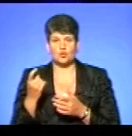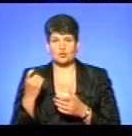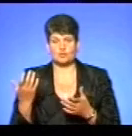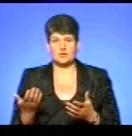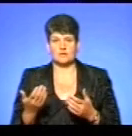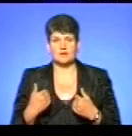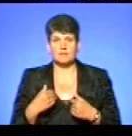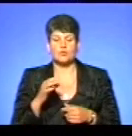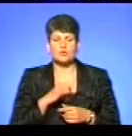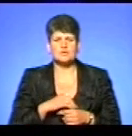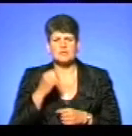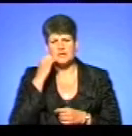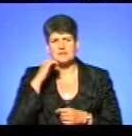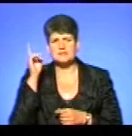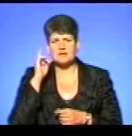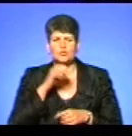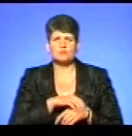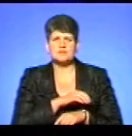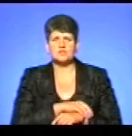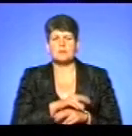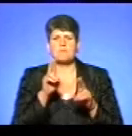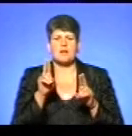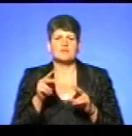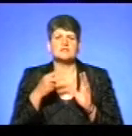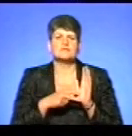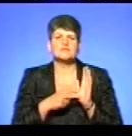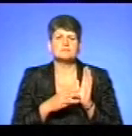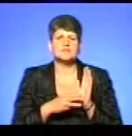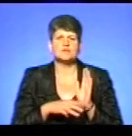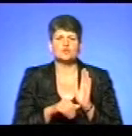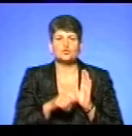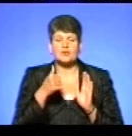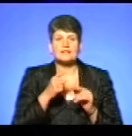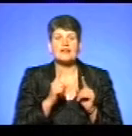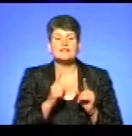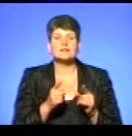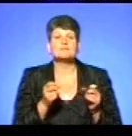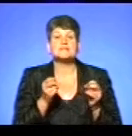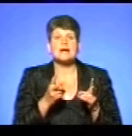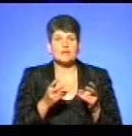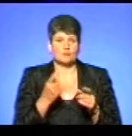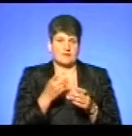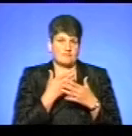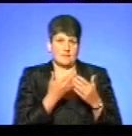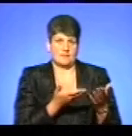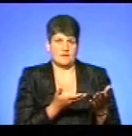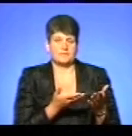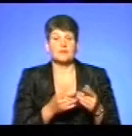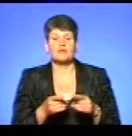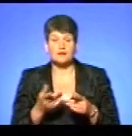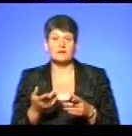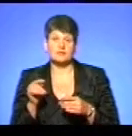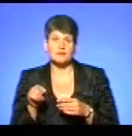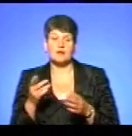користуємося старими ринянськими правилами 1986 року, немає навіть для спеціалізованих господарника, чи вже проведені дані господарства. Тим не менше,